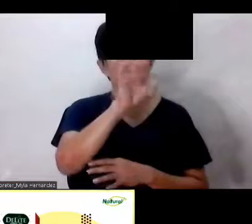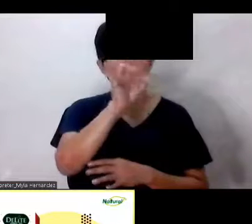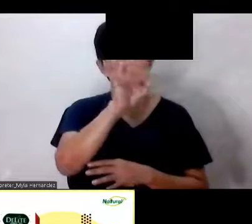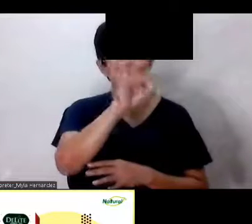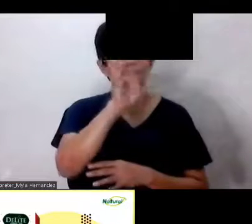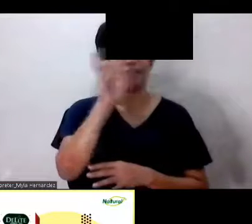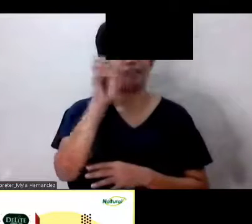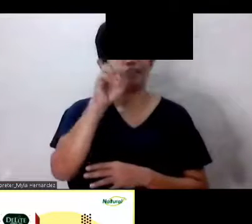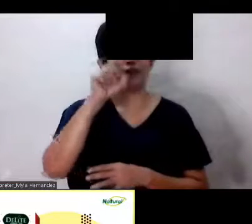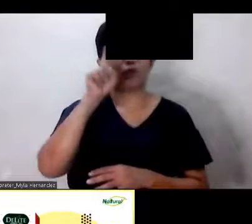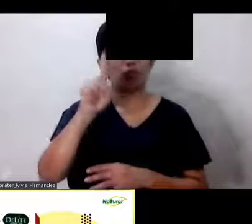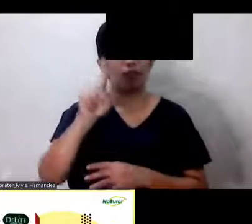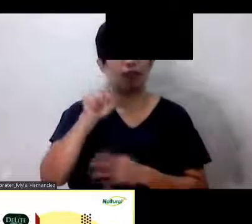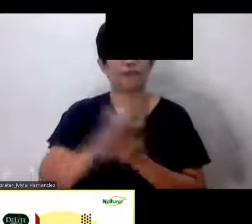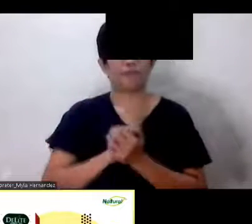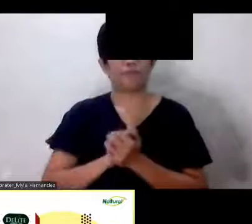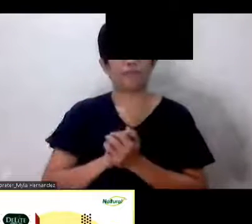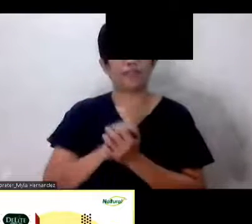0918-8989601